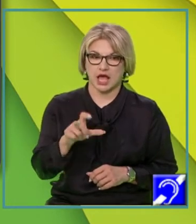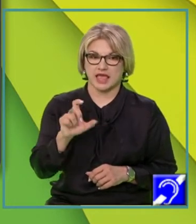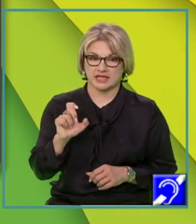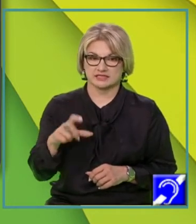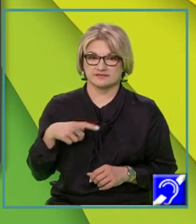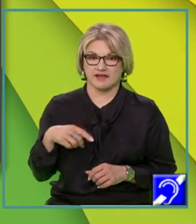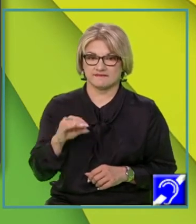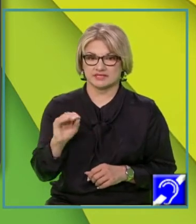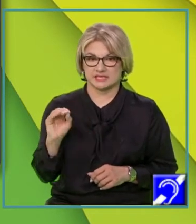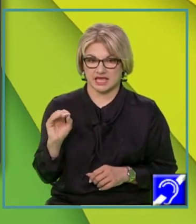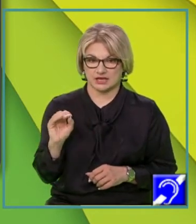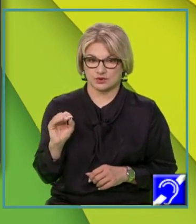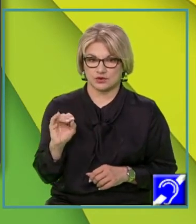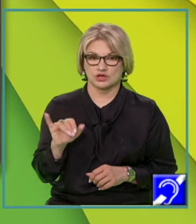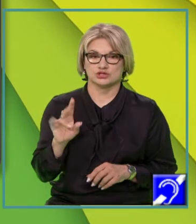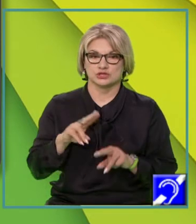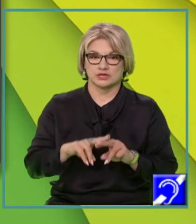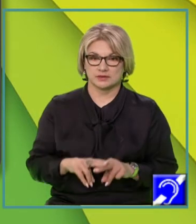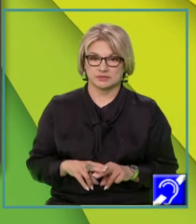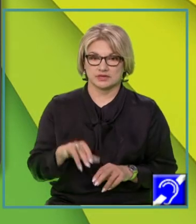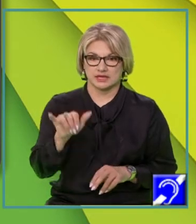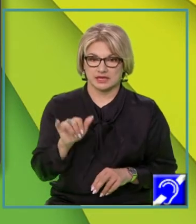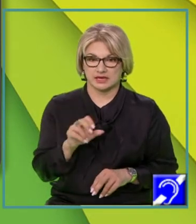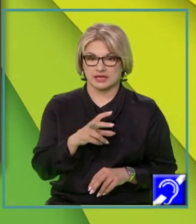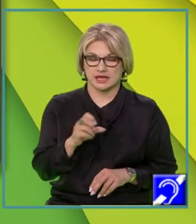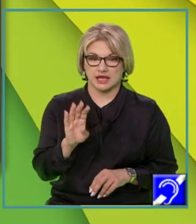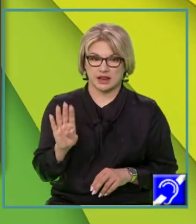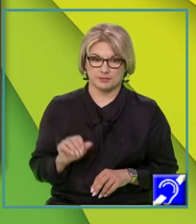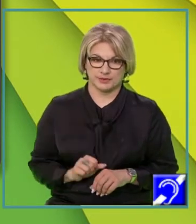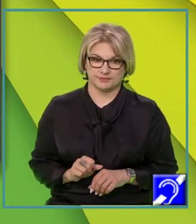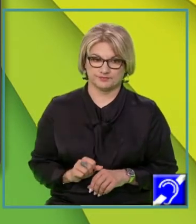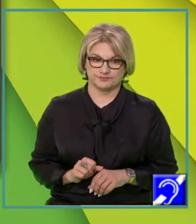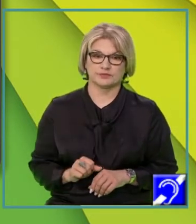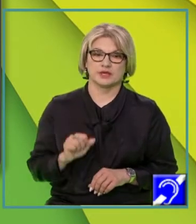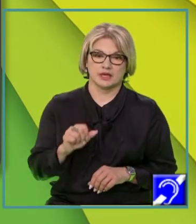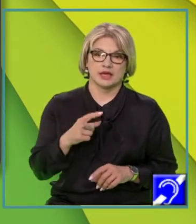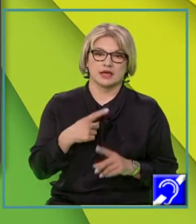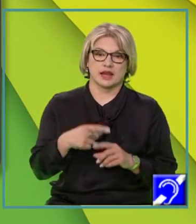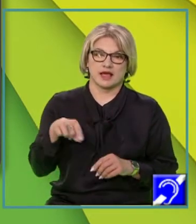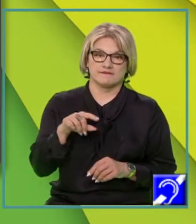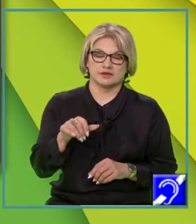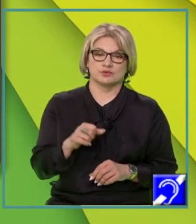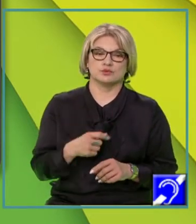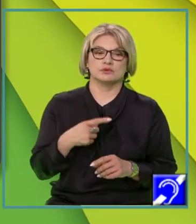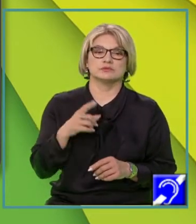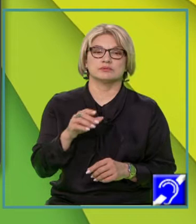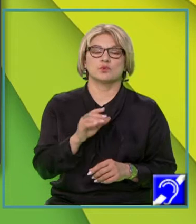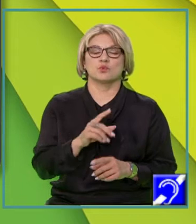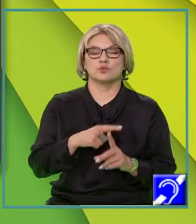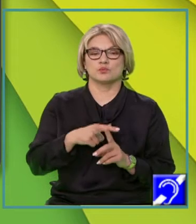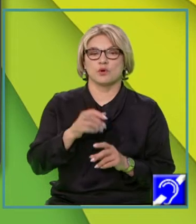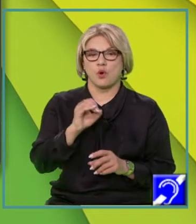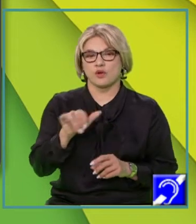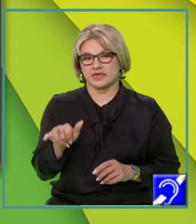fi 0 și va rămâne Y egal cu B. Așadar, graficul funcției intersectat cu axa ordonatelor,